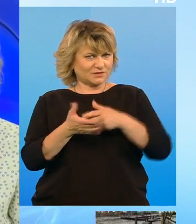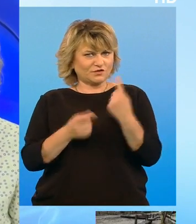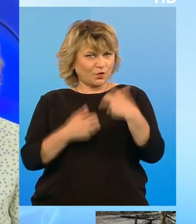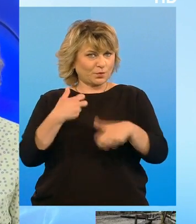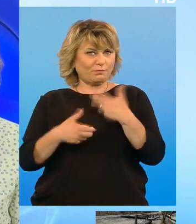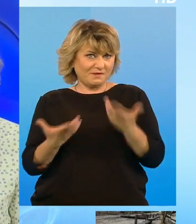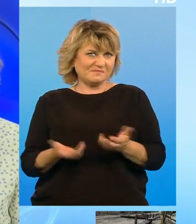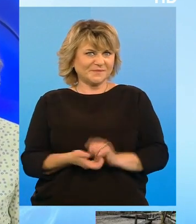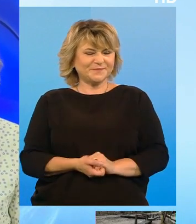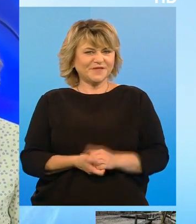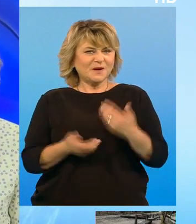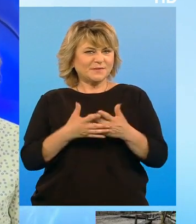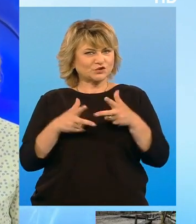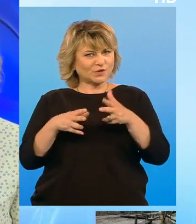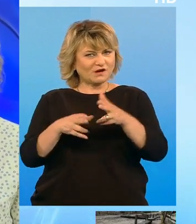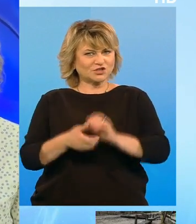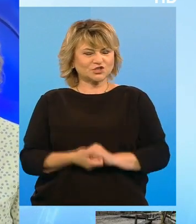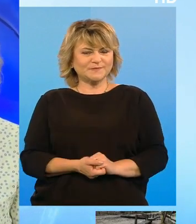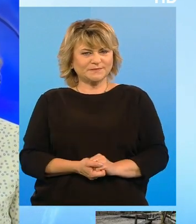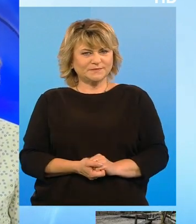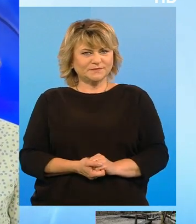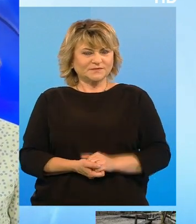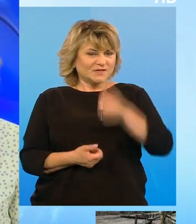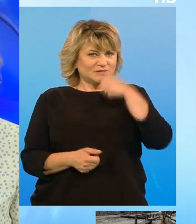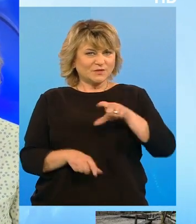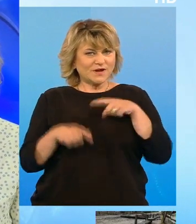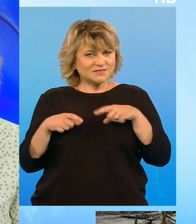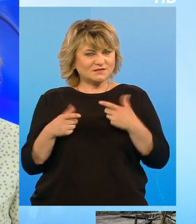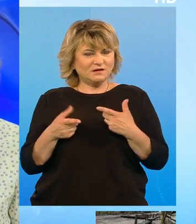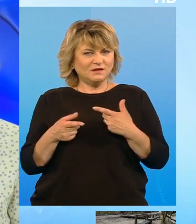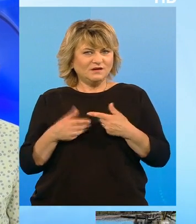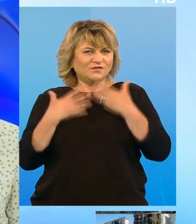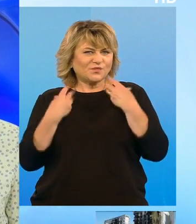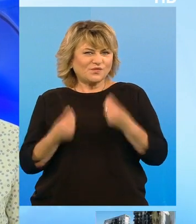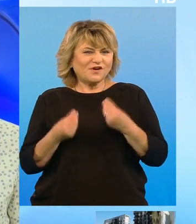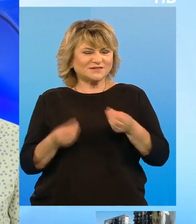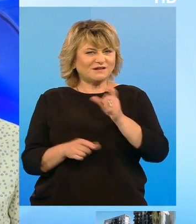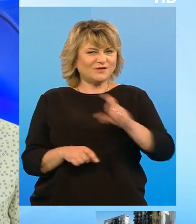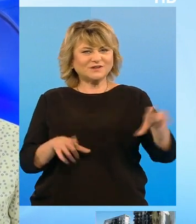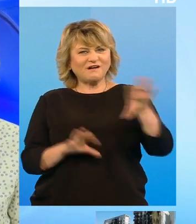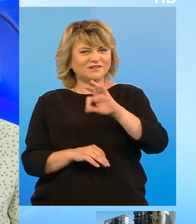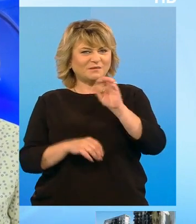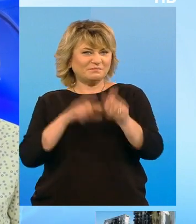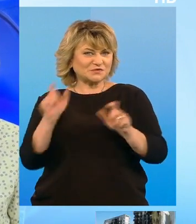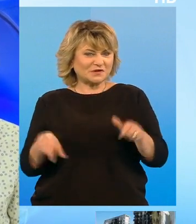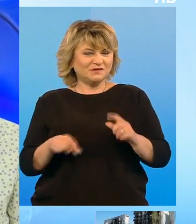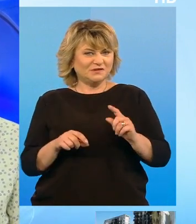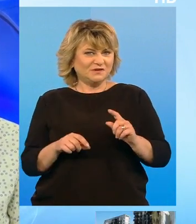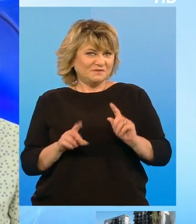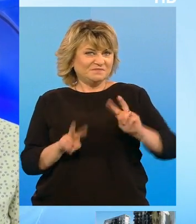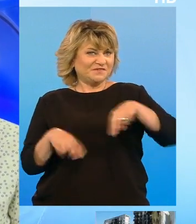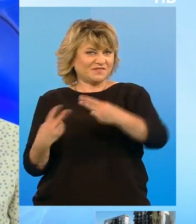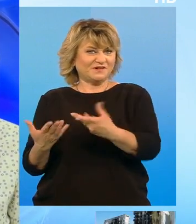o problemă. Pentru raci, ziua este minunată datorită altor persoane, invitații